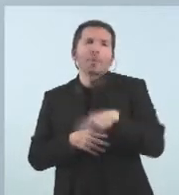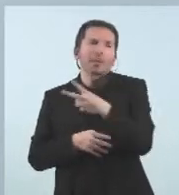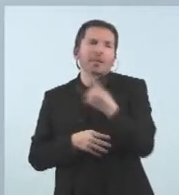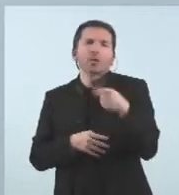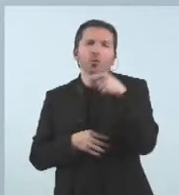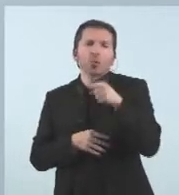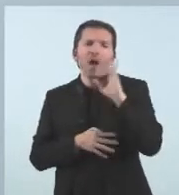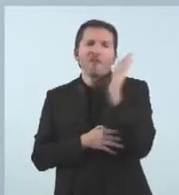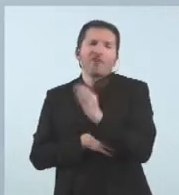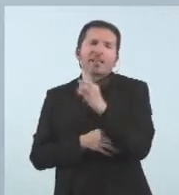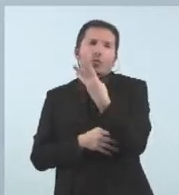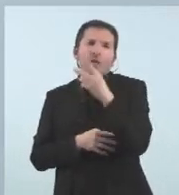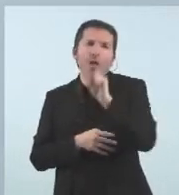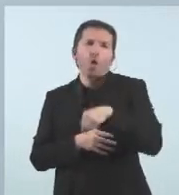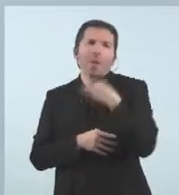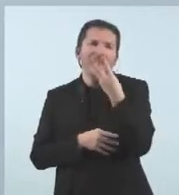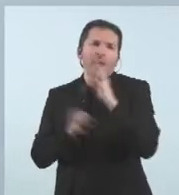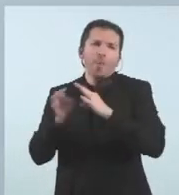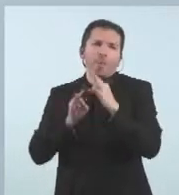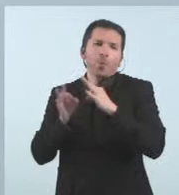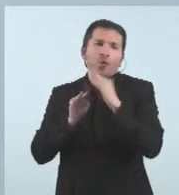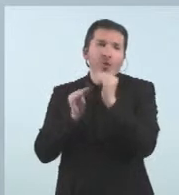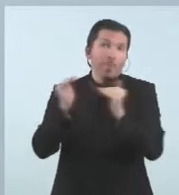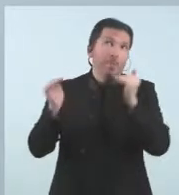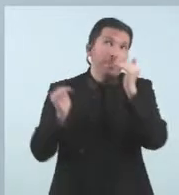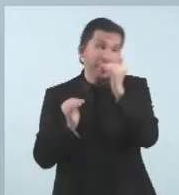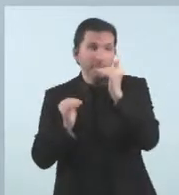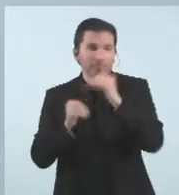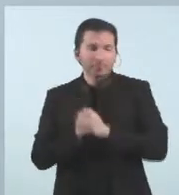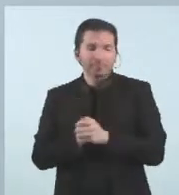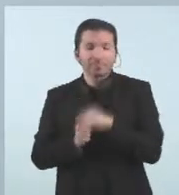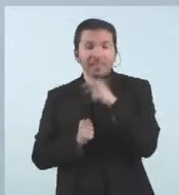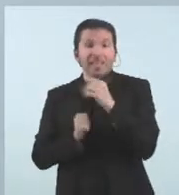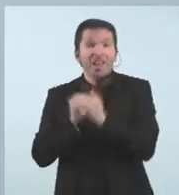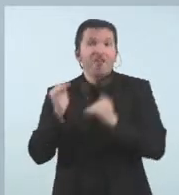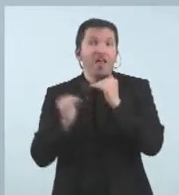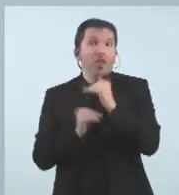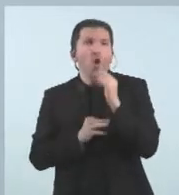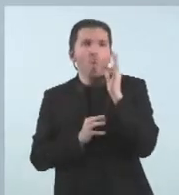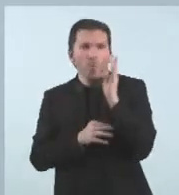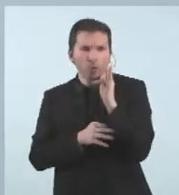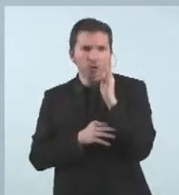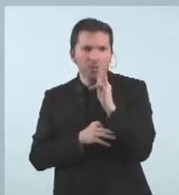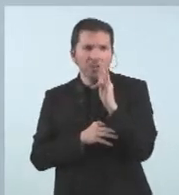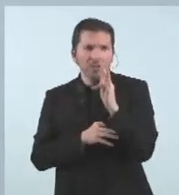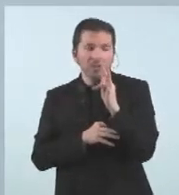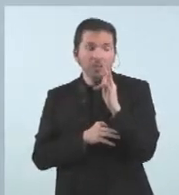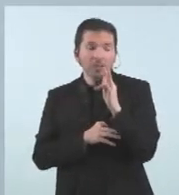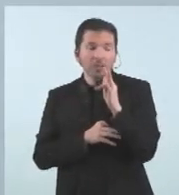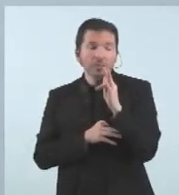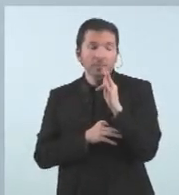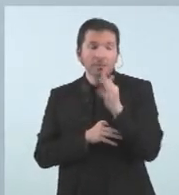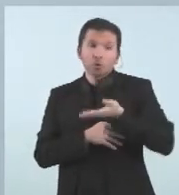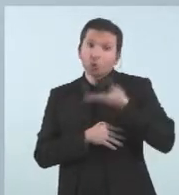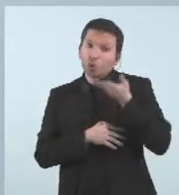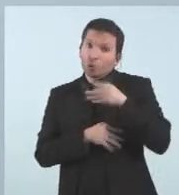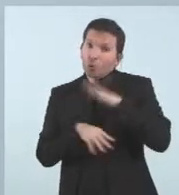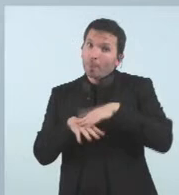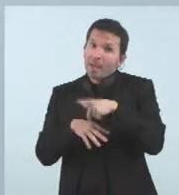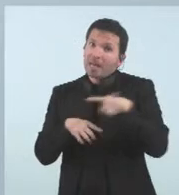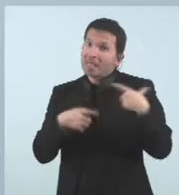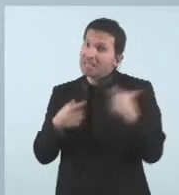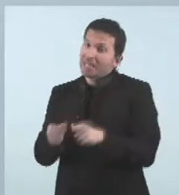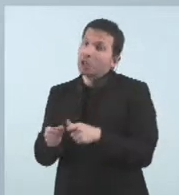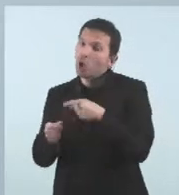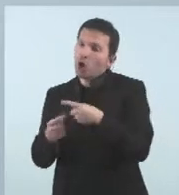% aquest percentatge aquesta inflació positiva doncs ve marcada sobretot pels sectors del